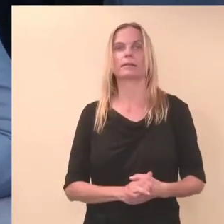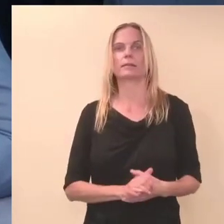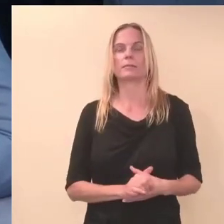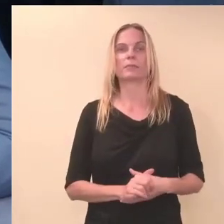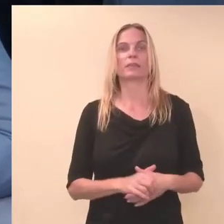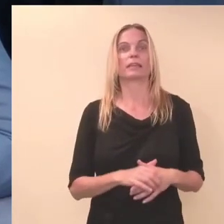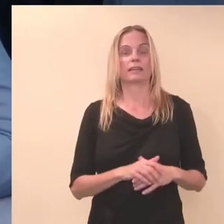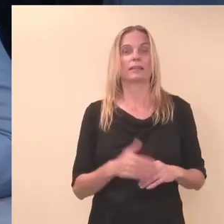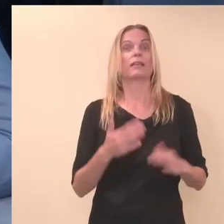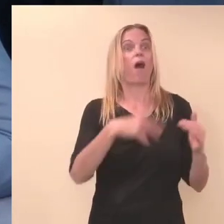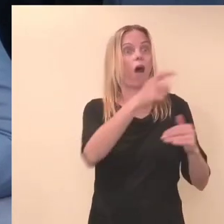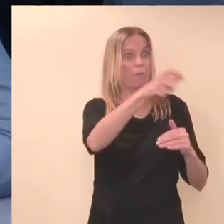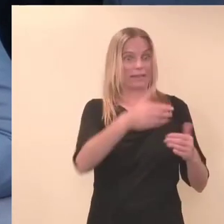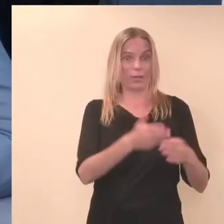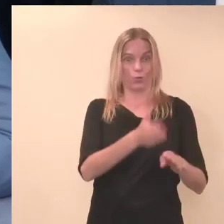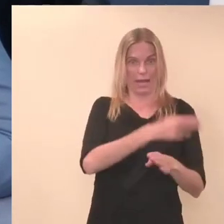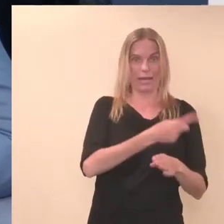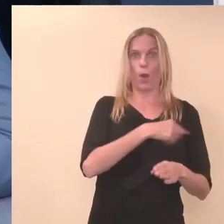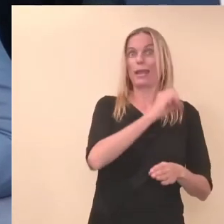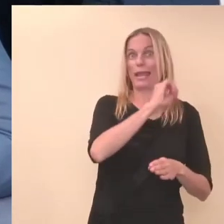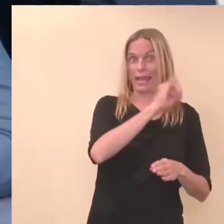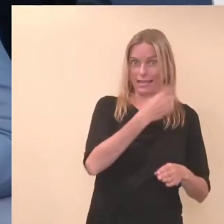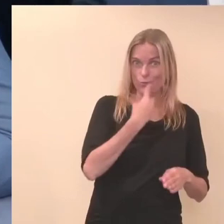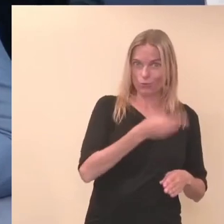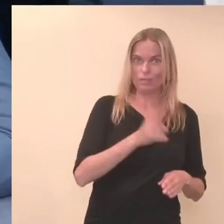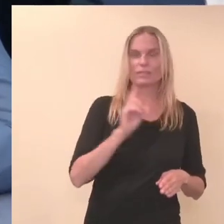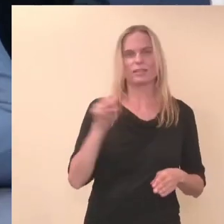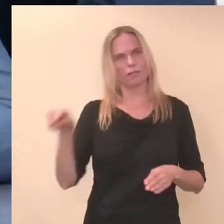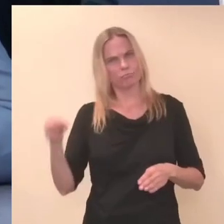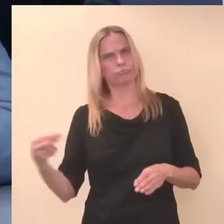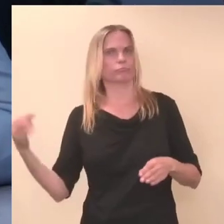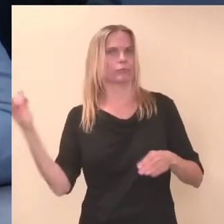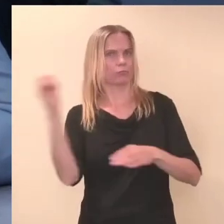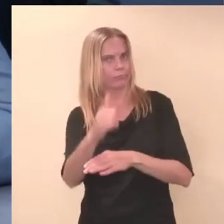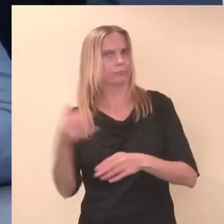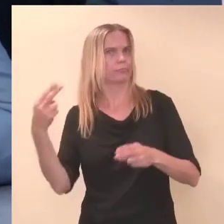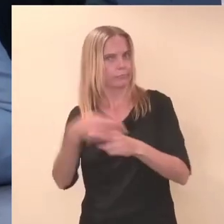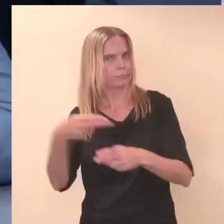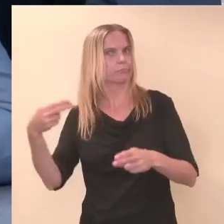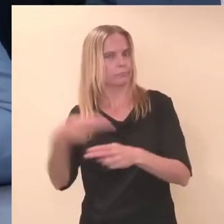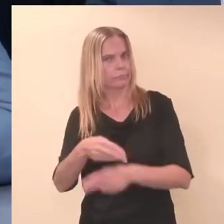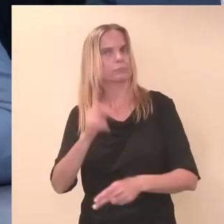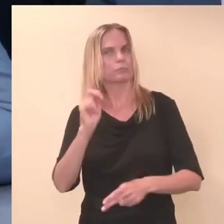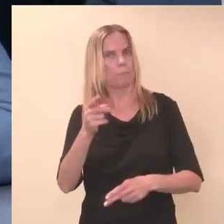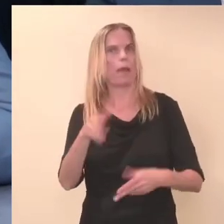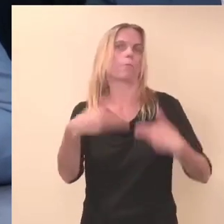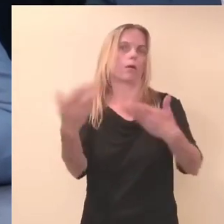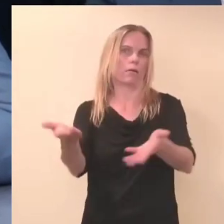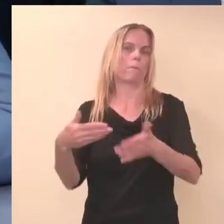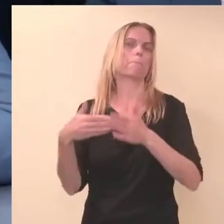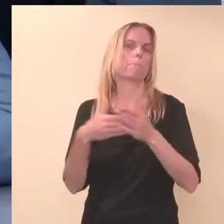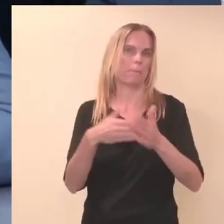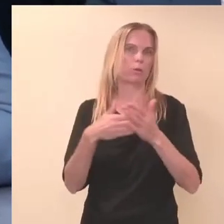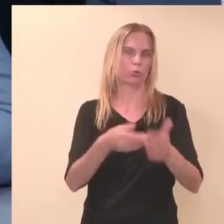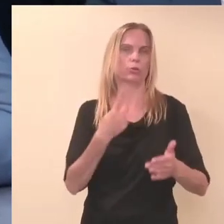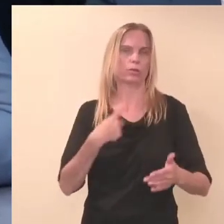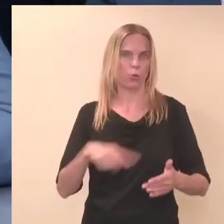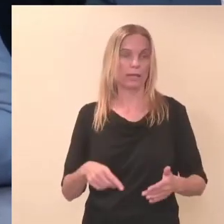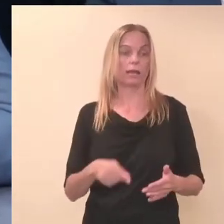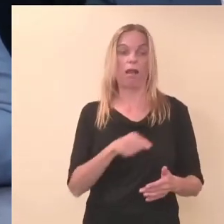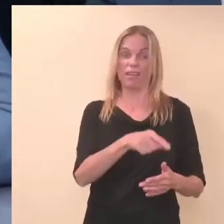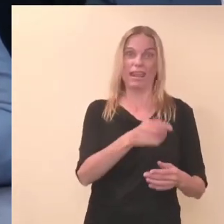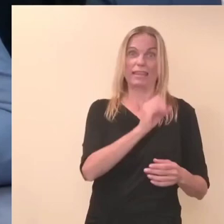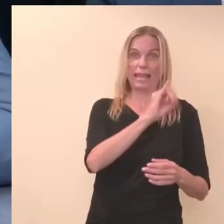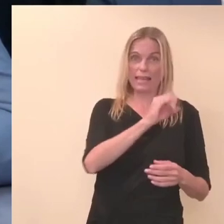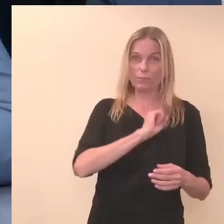andmid siis keeldunud väljastamast, kuna seal siis põhendatud vajadust ei